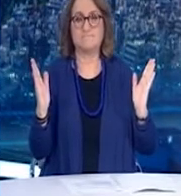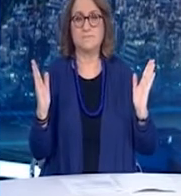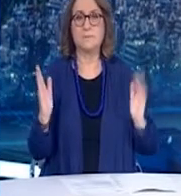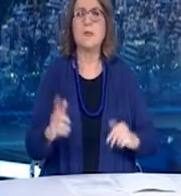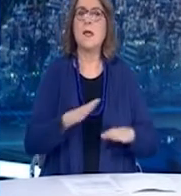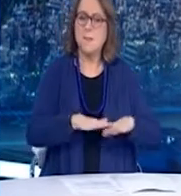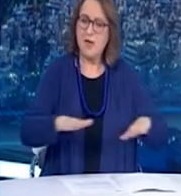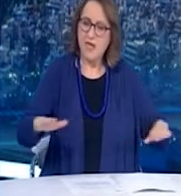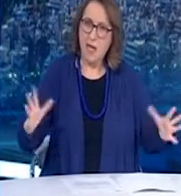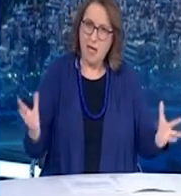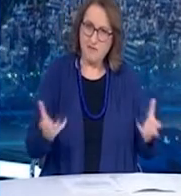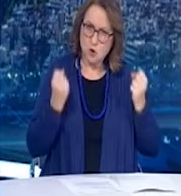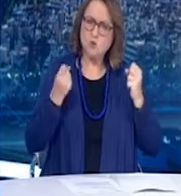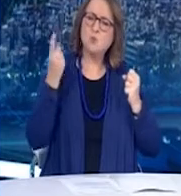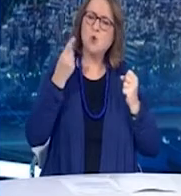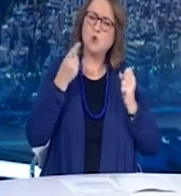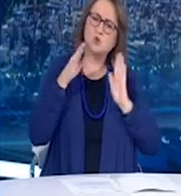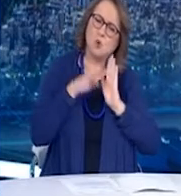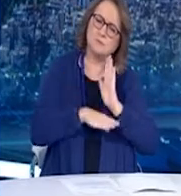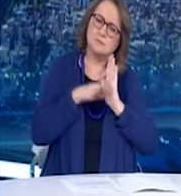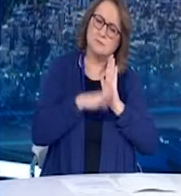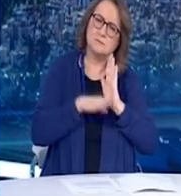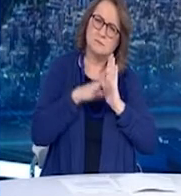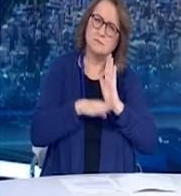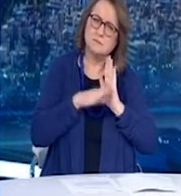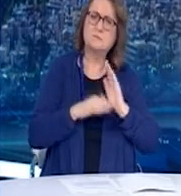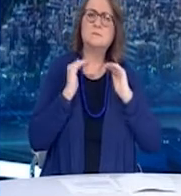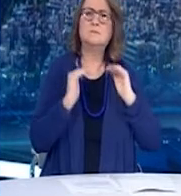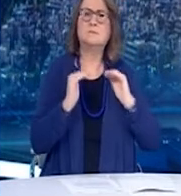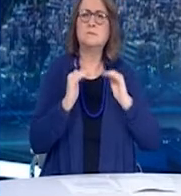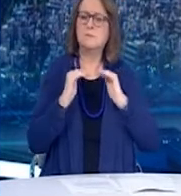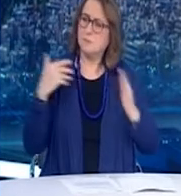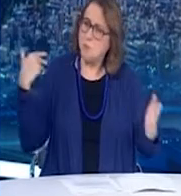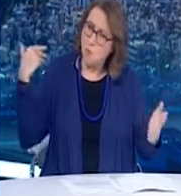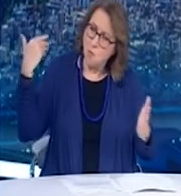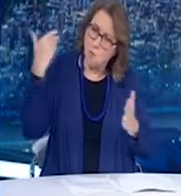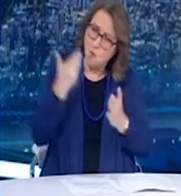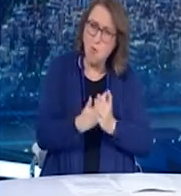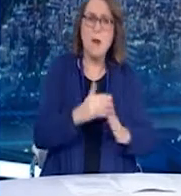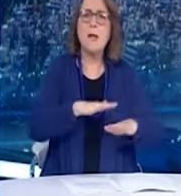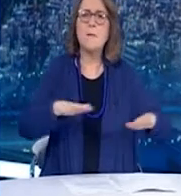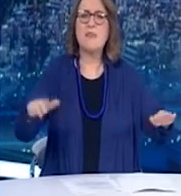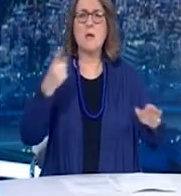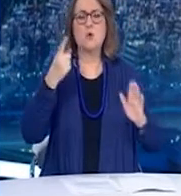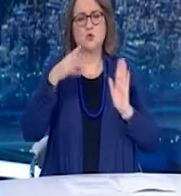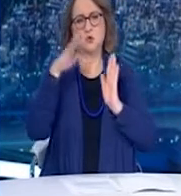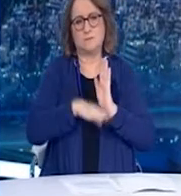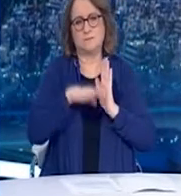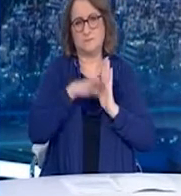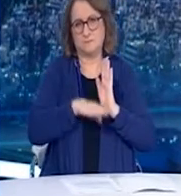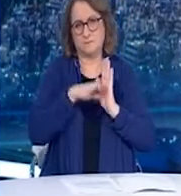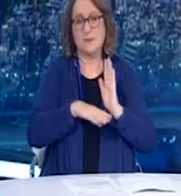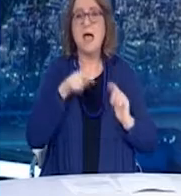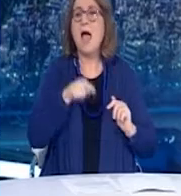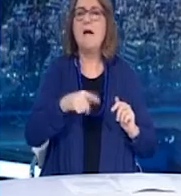παραμένει σε χαμηλά επίπεδα στα πλαίσια της σχετικής επίπτωσης που έχει παρατηρηθεί σε όλη τη διάρκεια της πανδημίας. Η εξαιρετικά χαμηλή επίπτωση